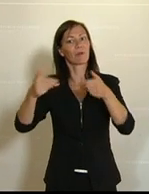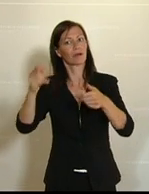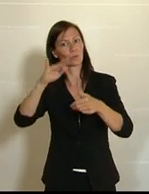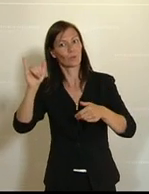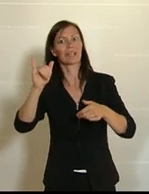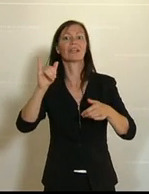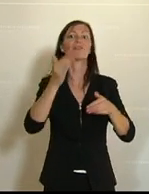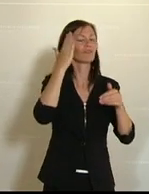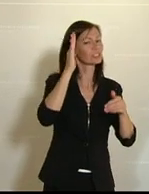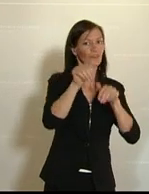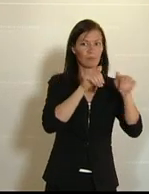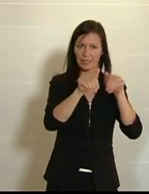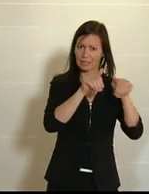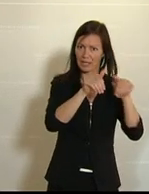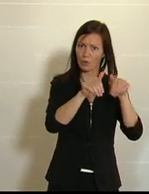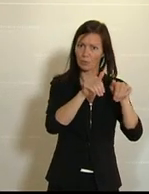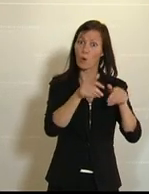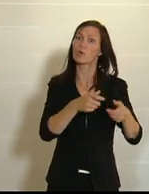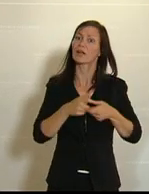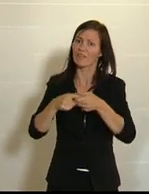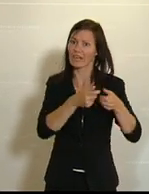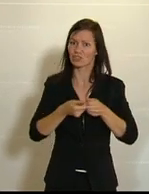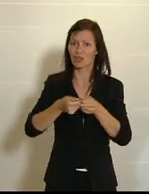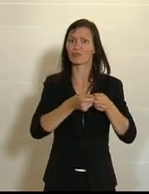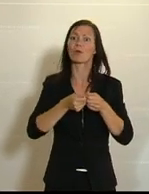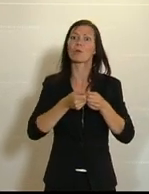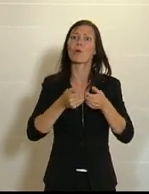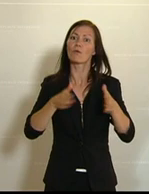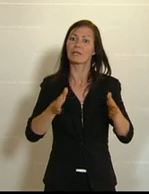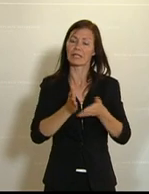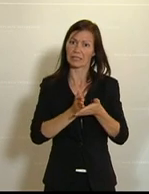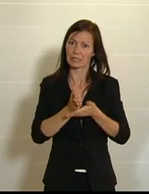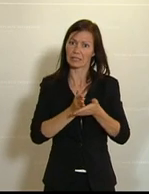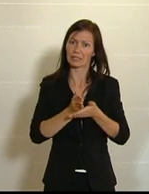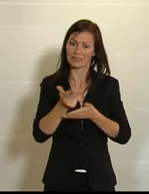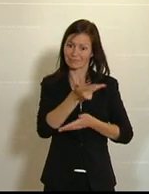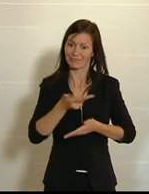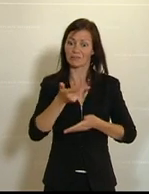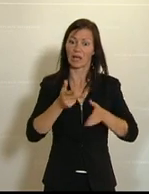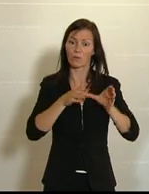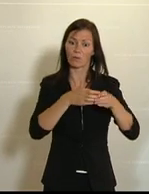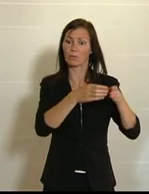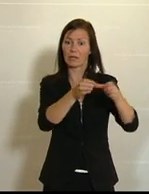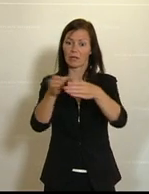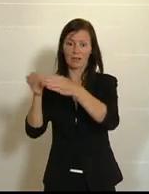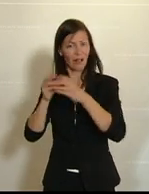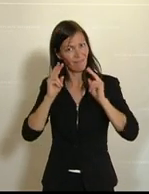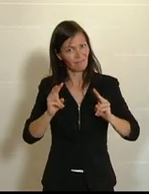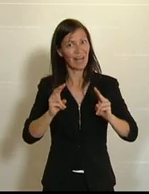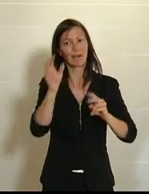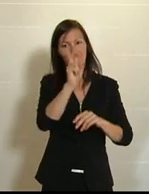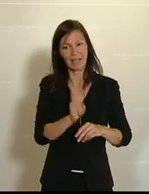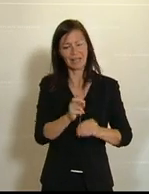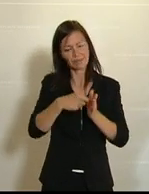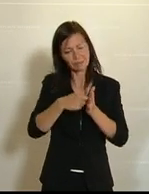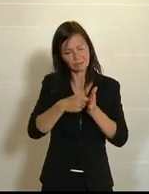Gewerkschaft öffentlicher Dienst zusammensetzt und hier wirklich eine gründliche Überarbeitung und Sanierung dieses Paragrafen anstrebt. Ein sehr